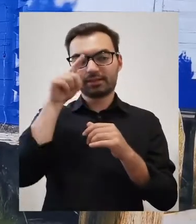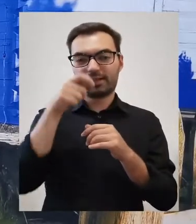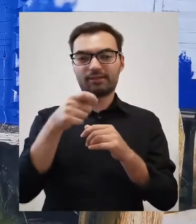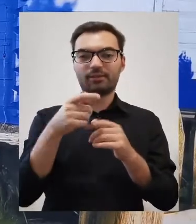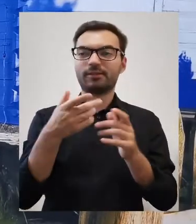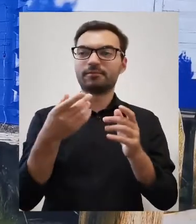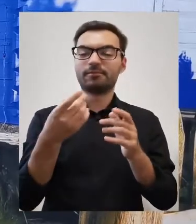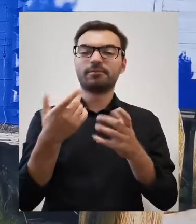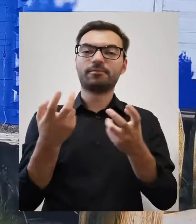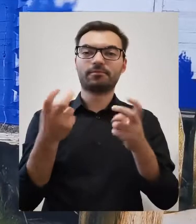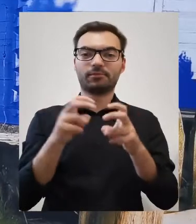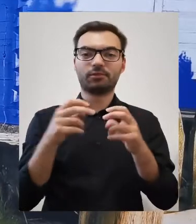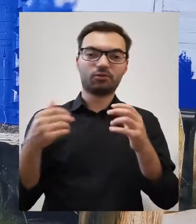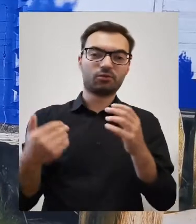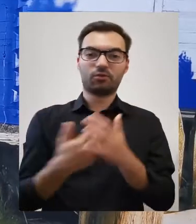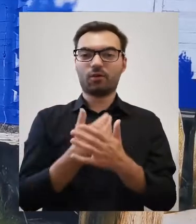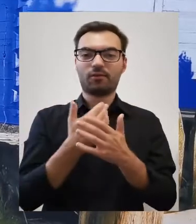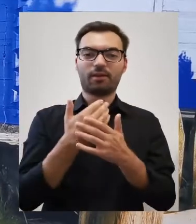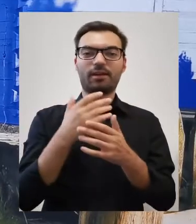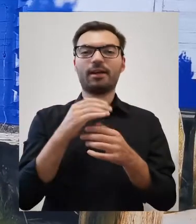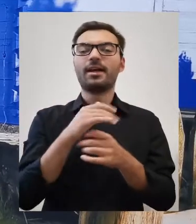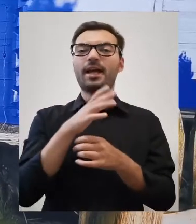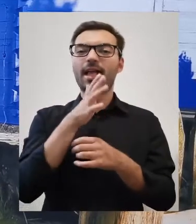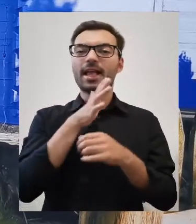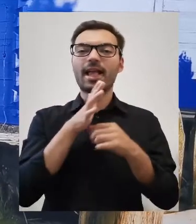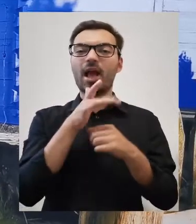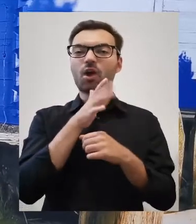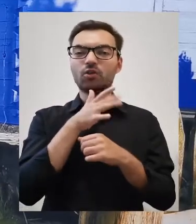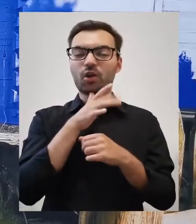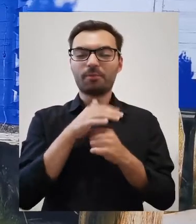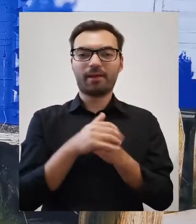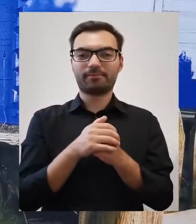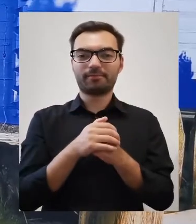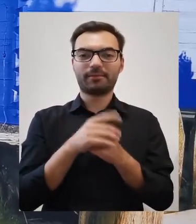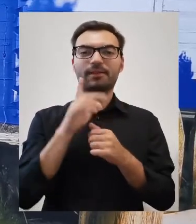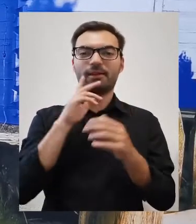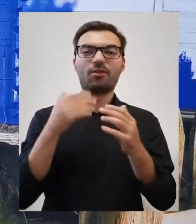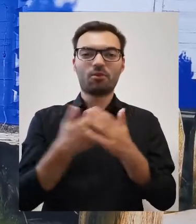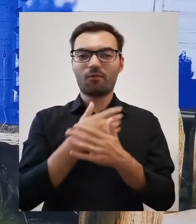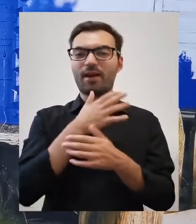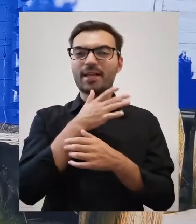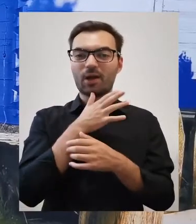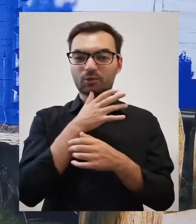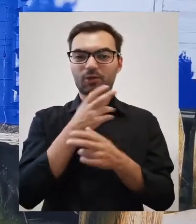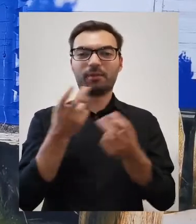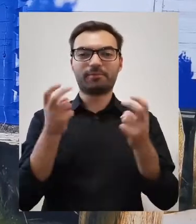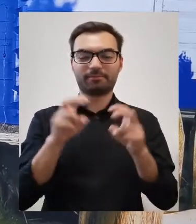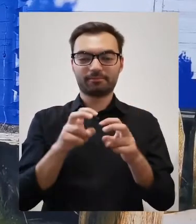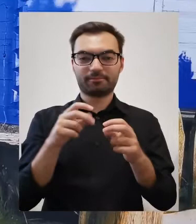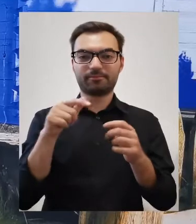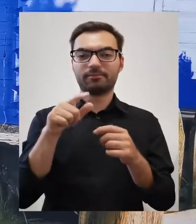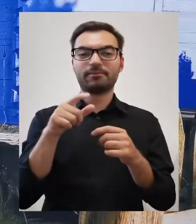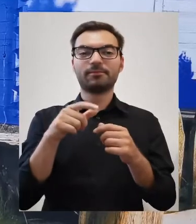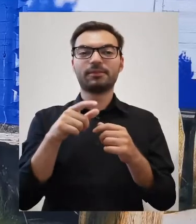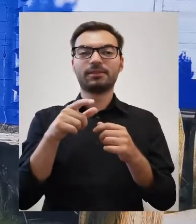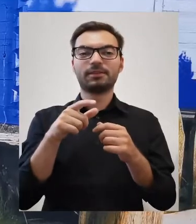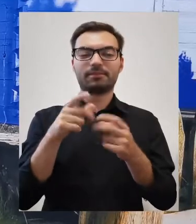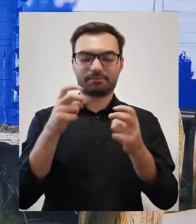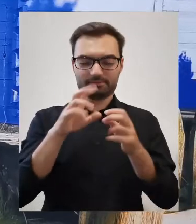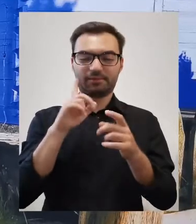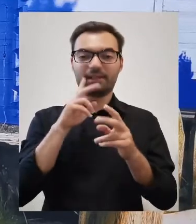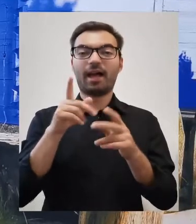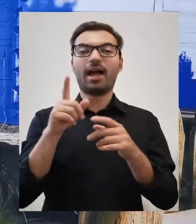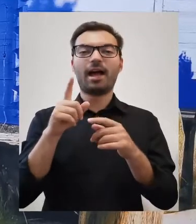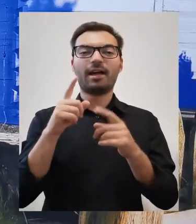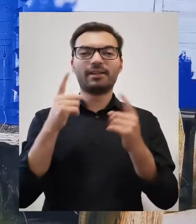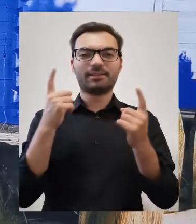Górą. Trzeba tam stworzyć Nowy Jerozalem i rzeczywiście powstała tam Nowa Jerozolima, a to